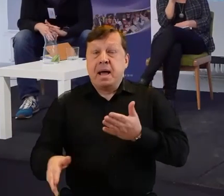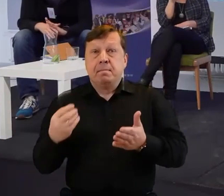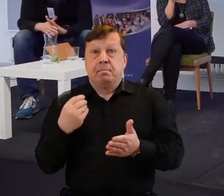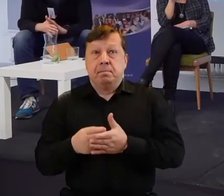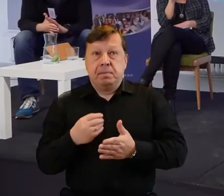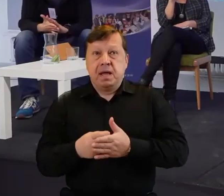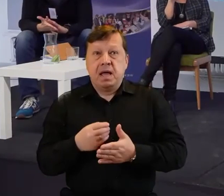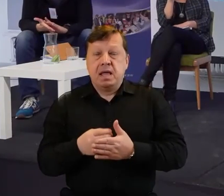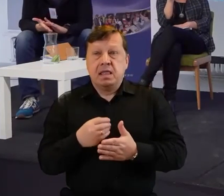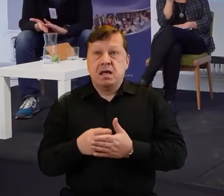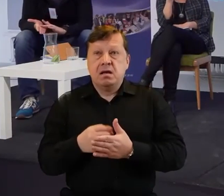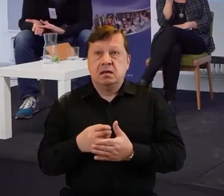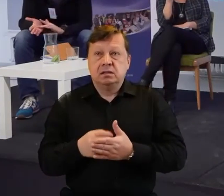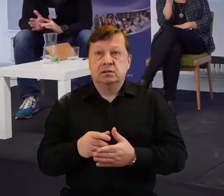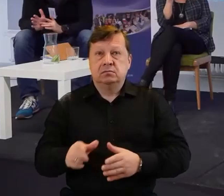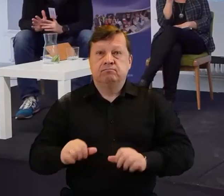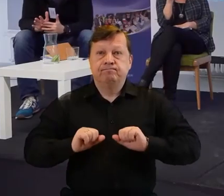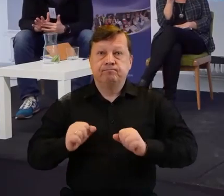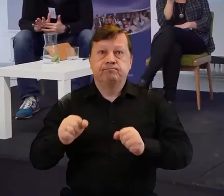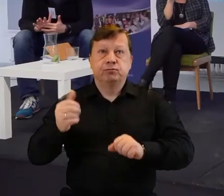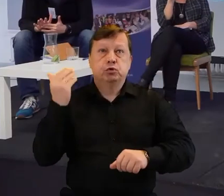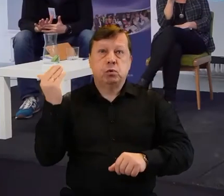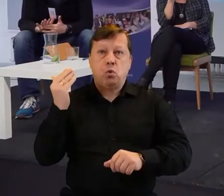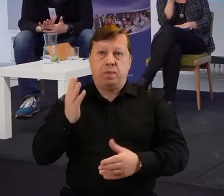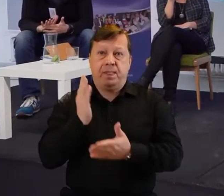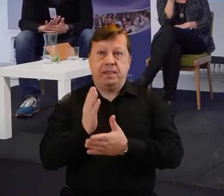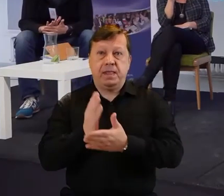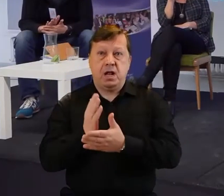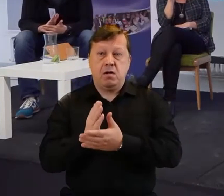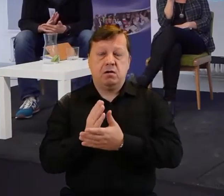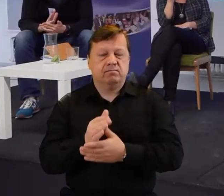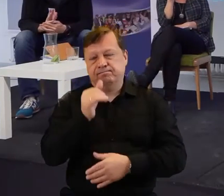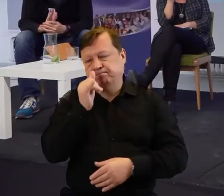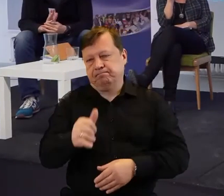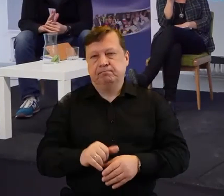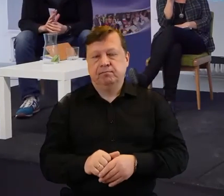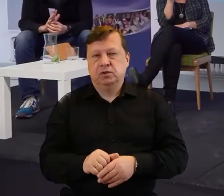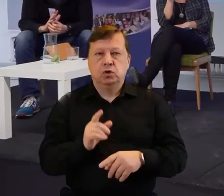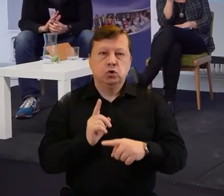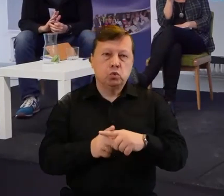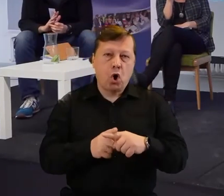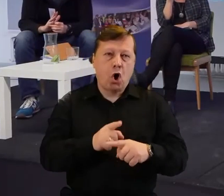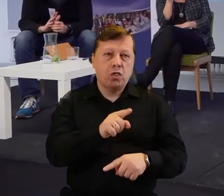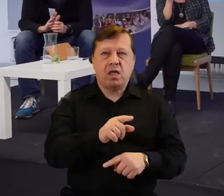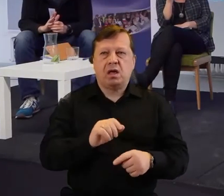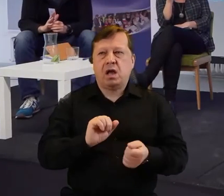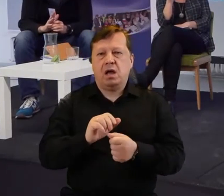oparciu o pracę społeczną członków czy wolontariuszy.